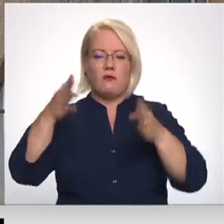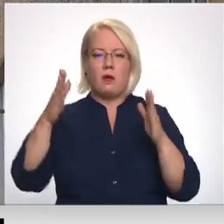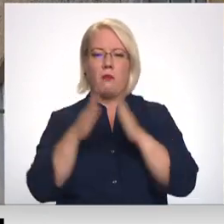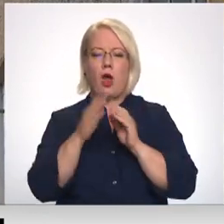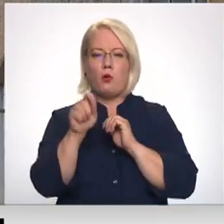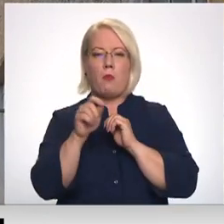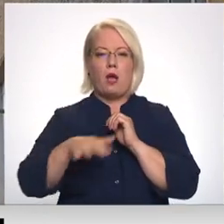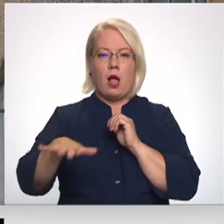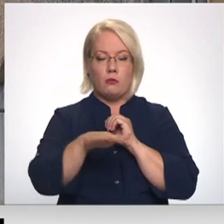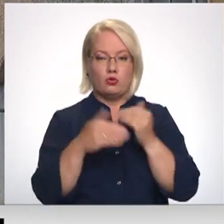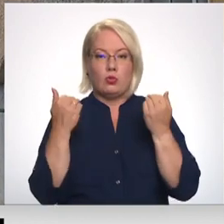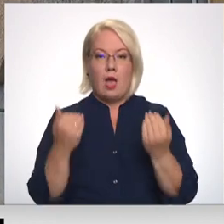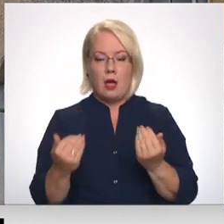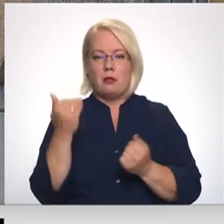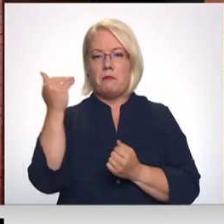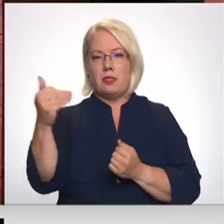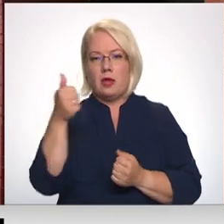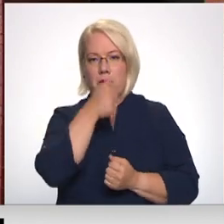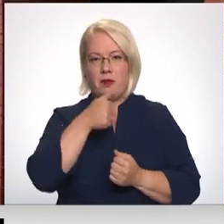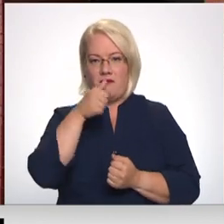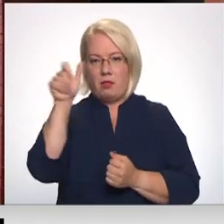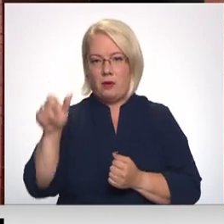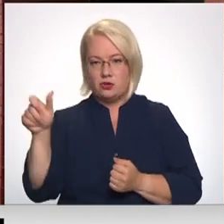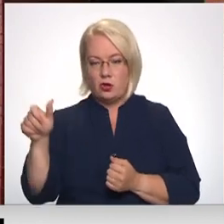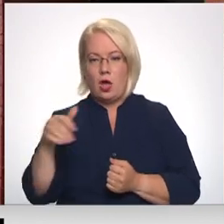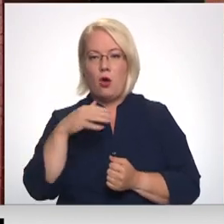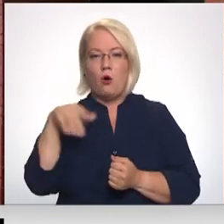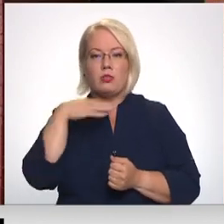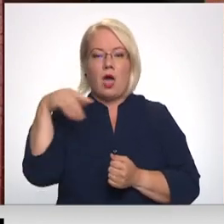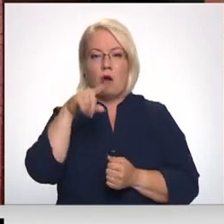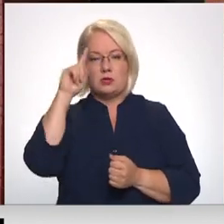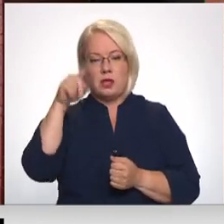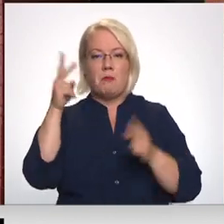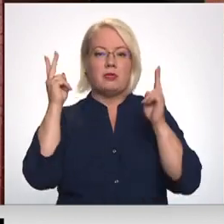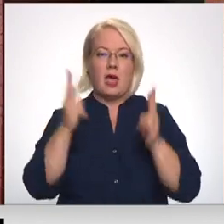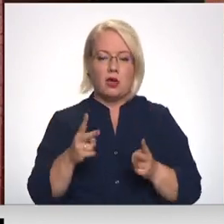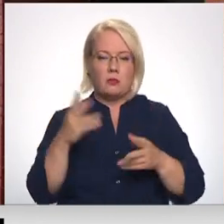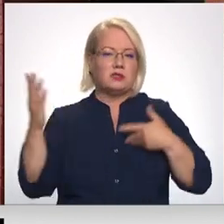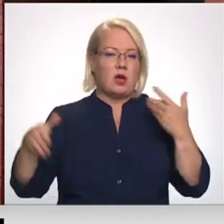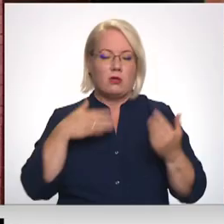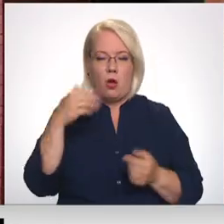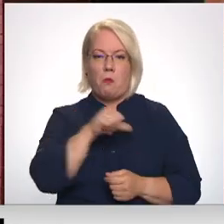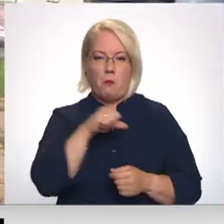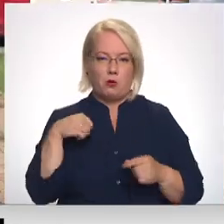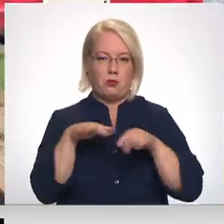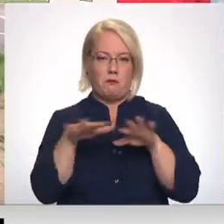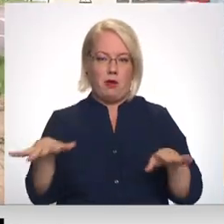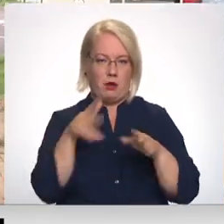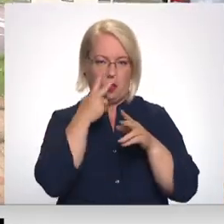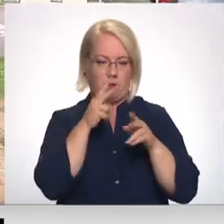piedurot privātu personām. Tikmēr iedzīvotāji zina par negadījumu, taču satraukuma nēsot, vajagot vien pašiem bērnus uzraudzīt.